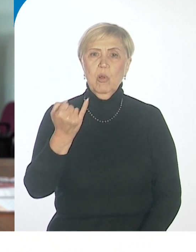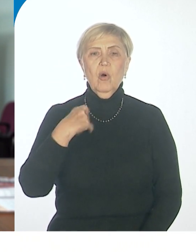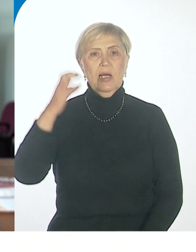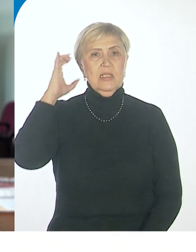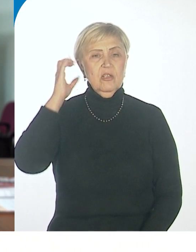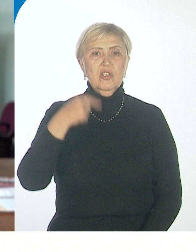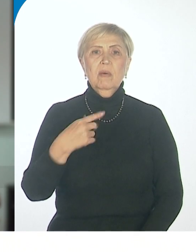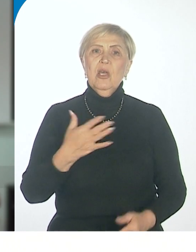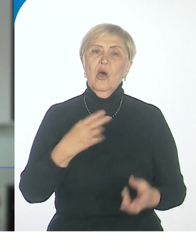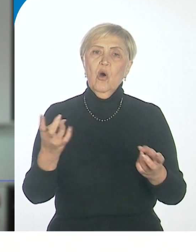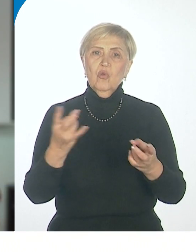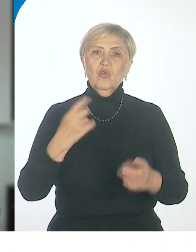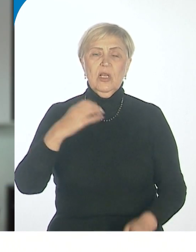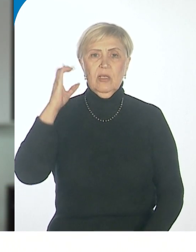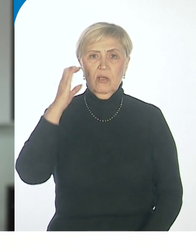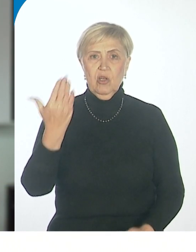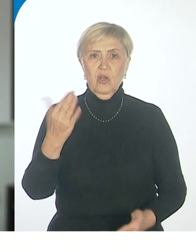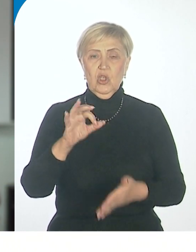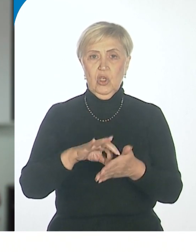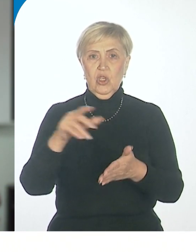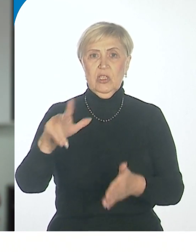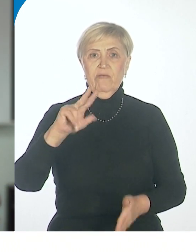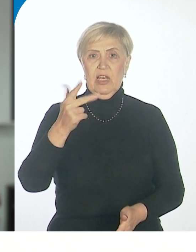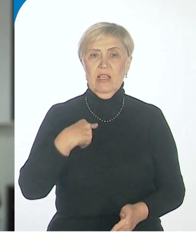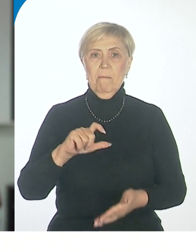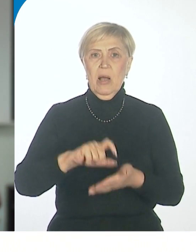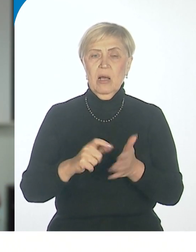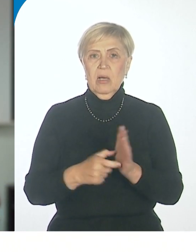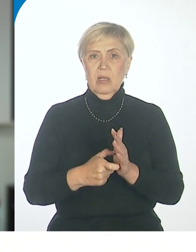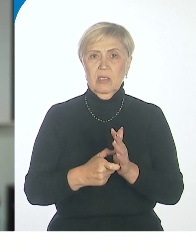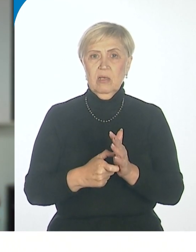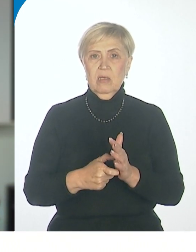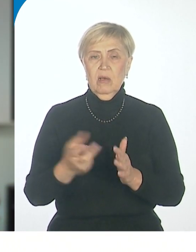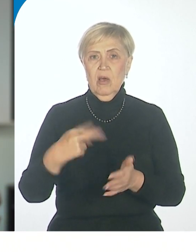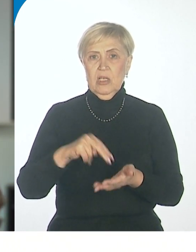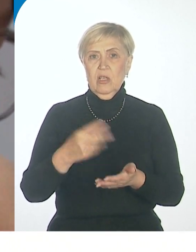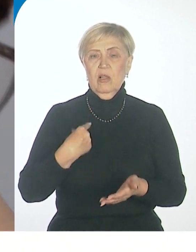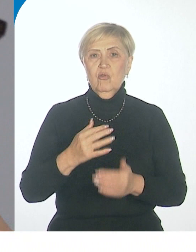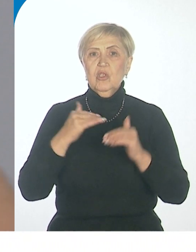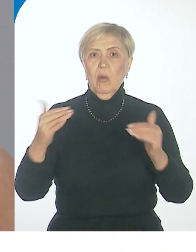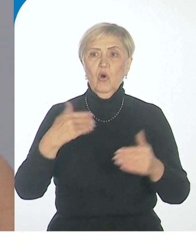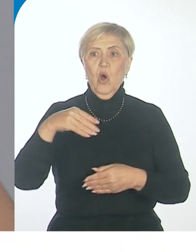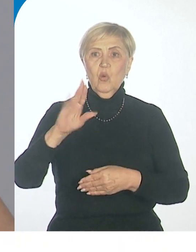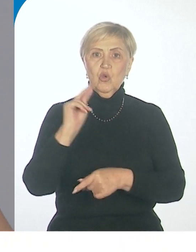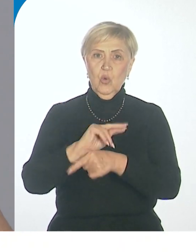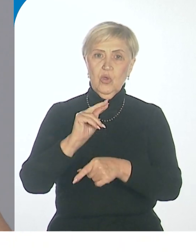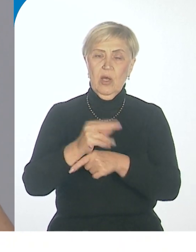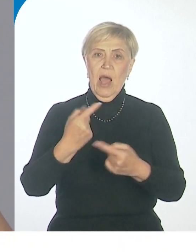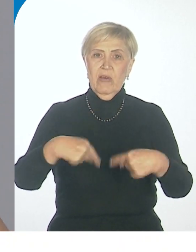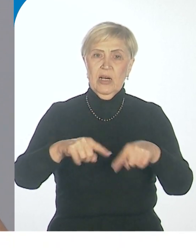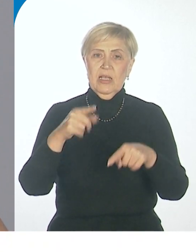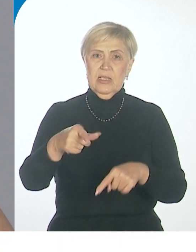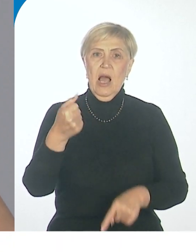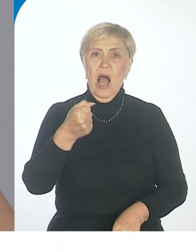чтению надо там. А сейчас она в третьем классе, стала намного лучше учиться. В организации «Аридонс»